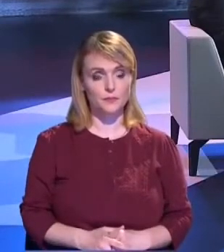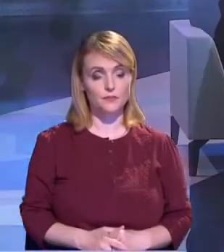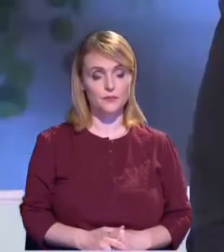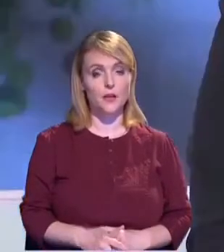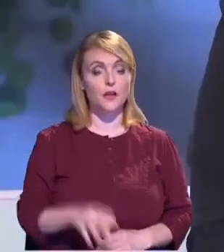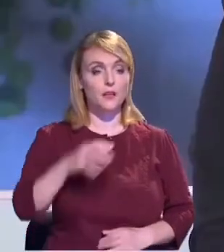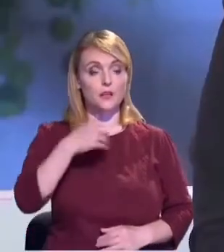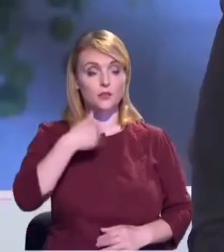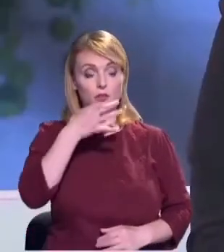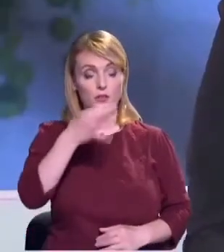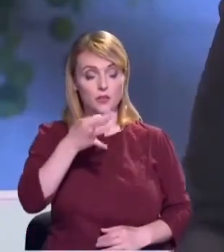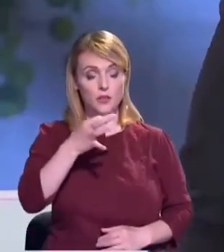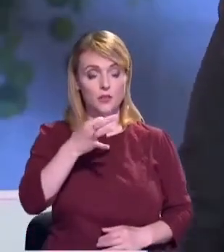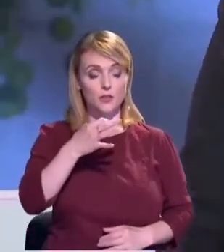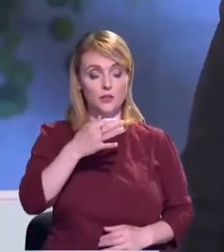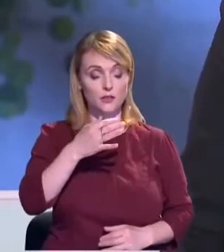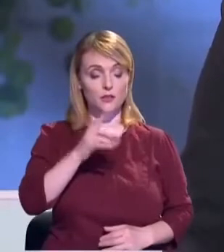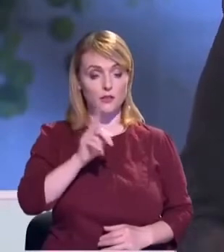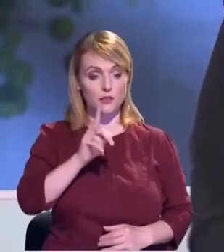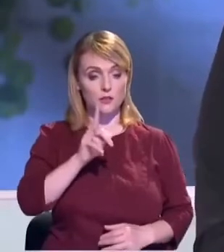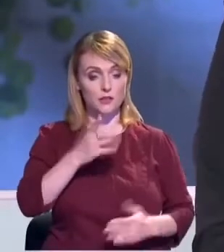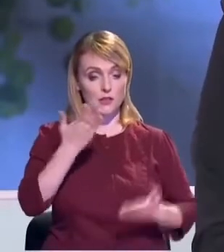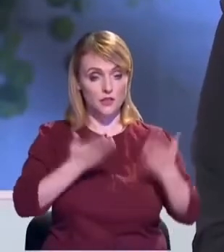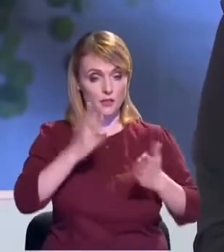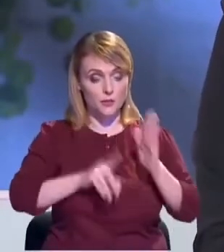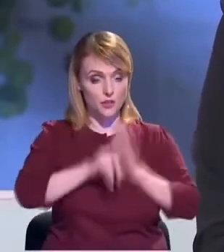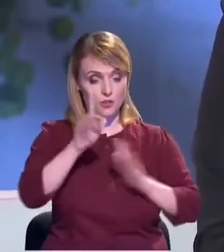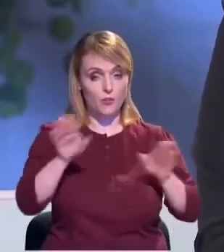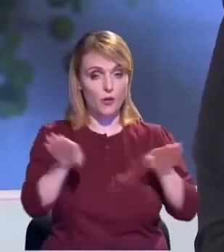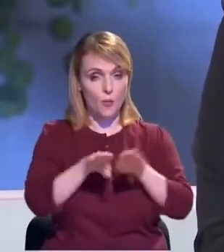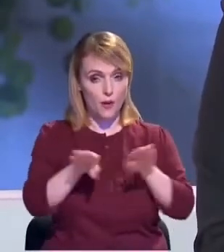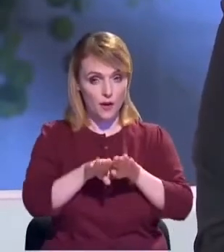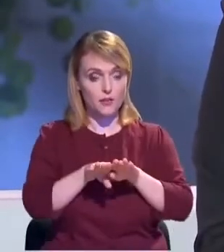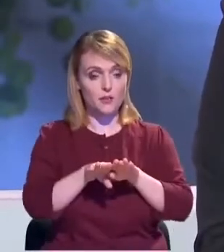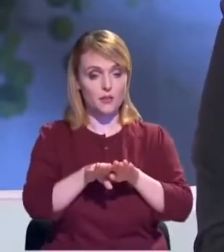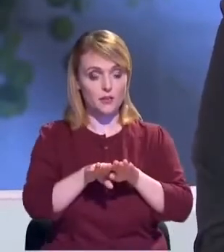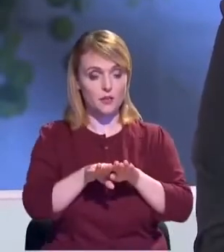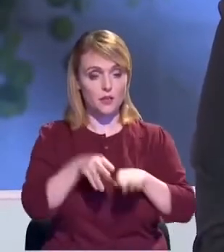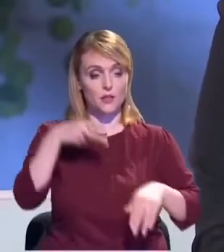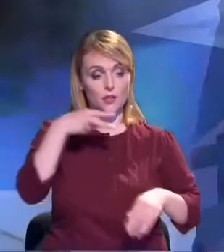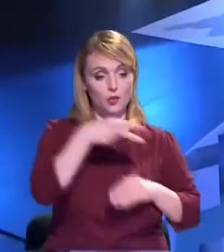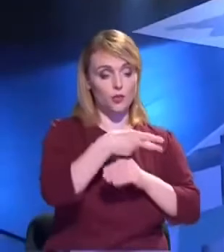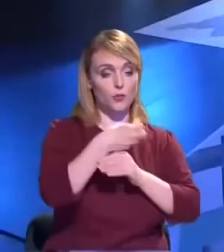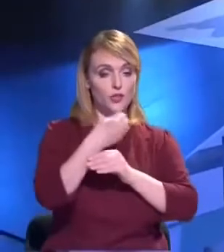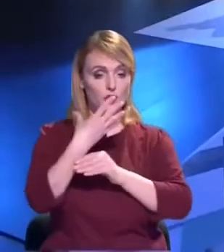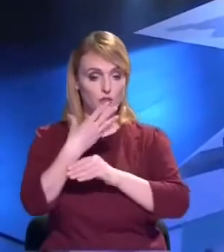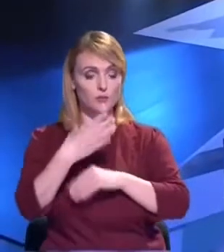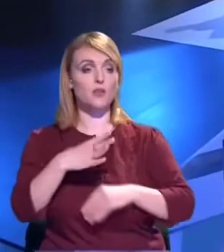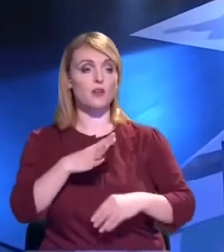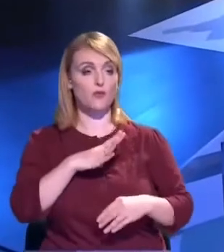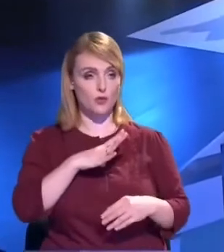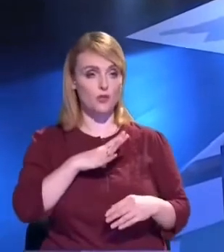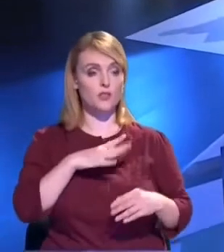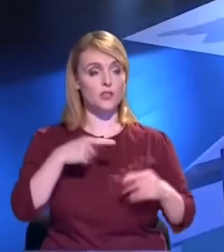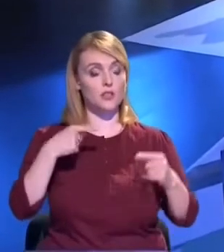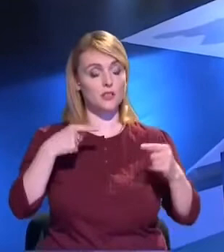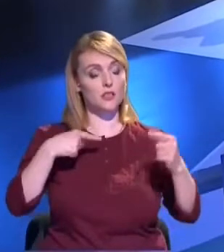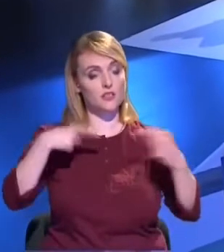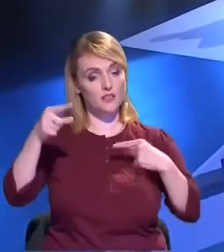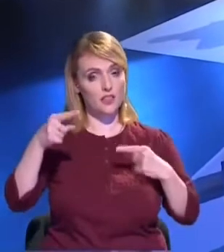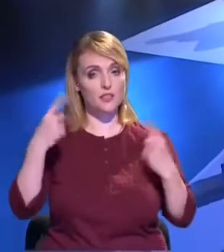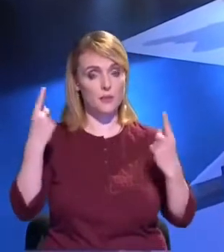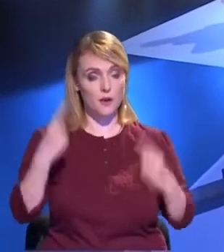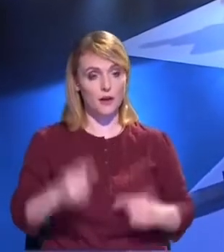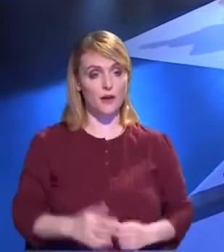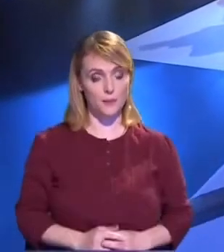că în ultimii ani a crescut. Dacă noi luăm în comparație cu 2015, a fost 11,4%, acum mai